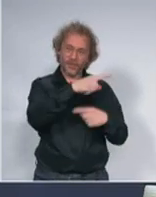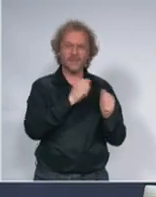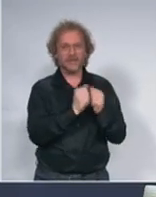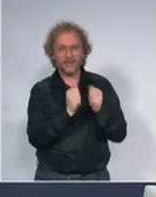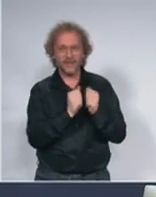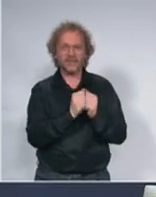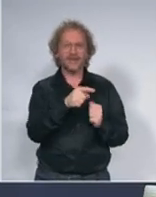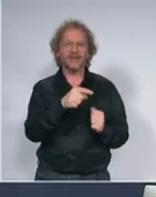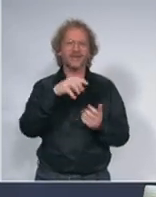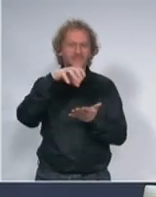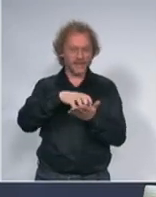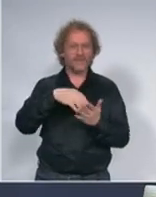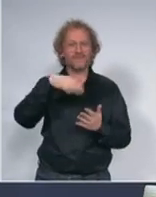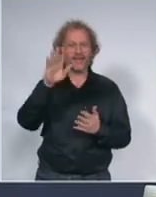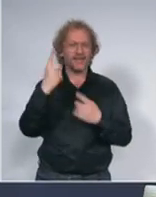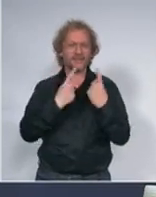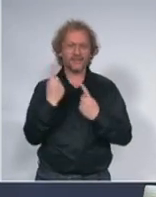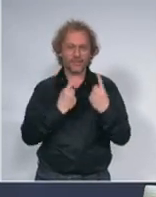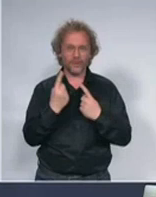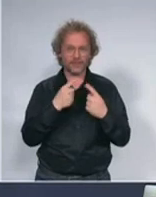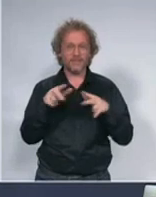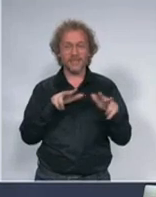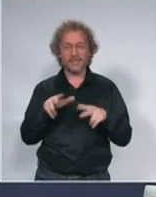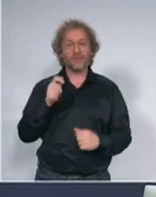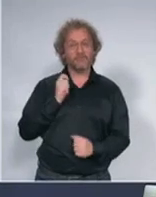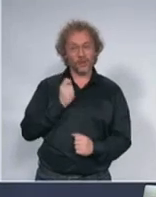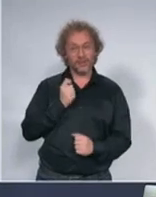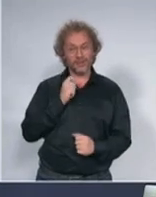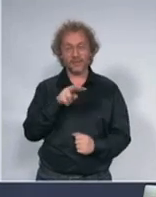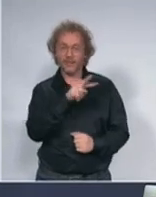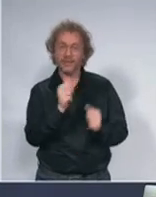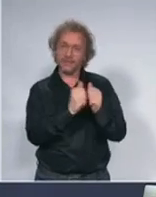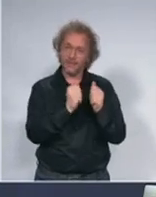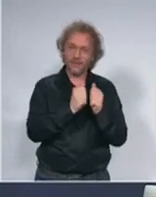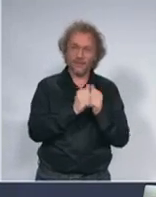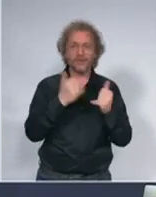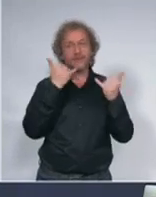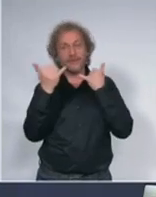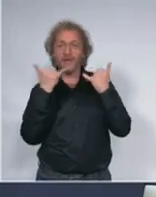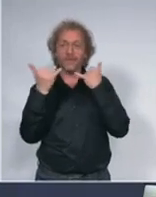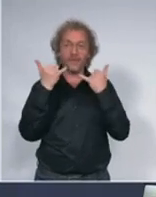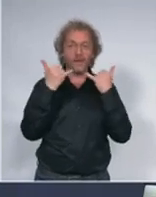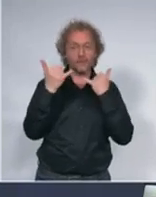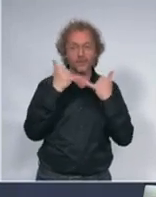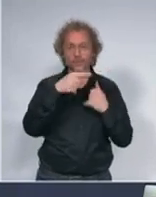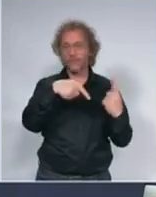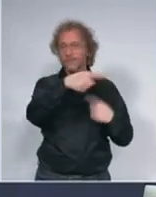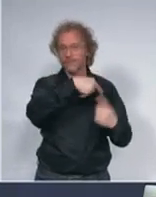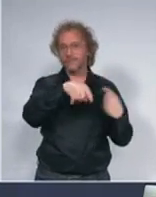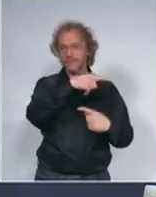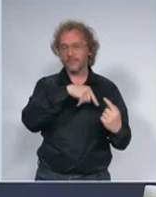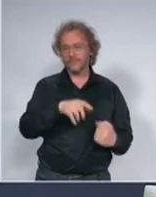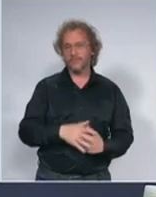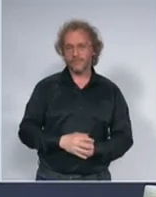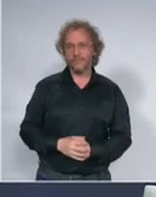vanredne situacije Ministarstva unutrašnjih poslova, uspostavljaju i telefonske linije. I celu